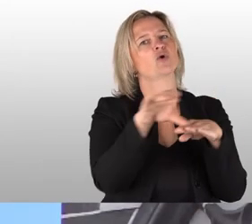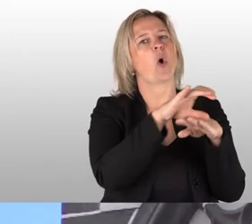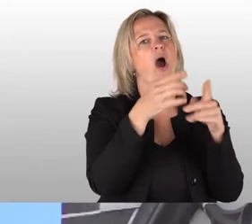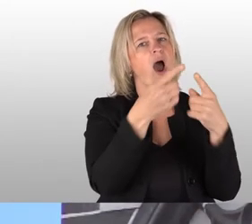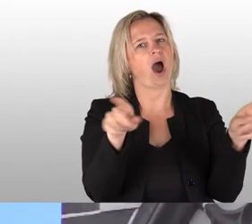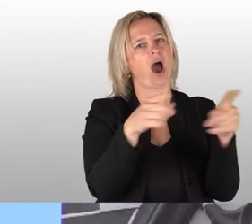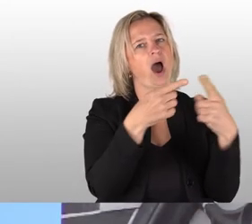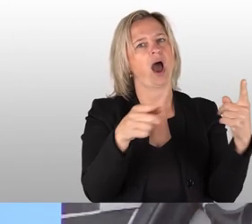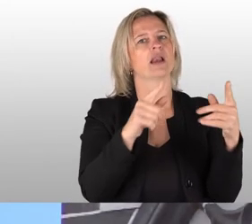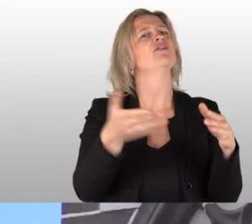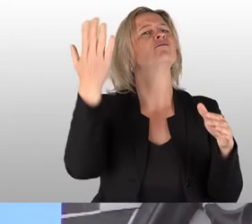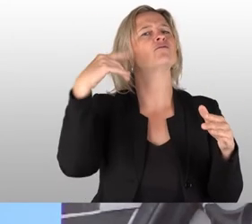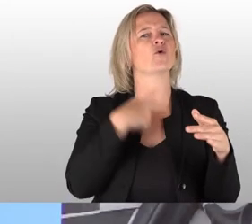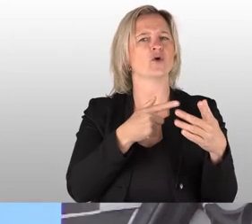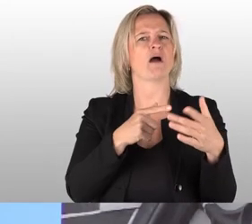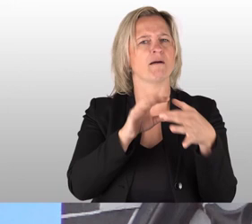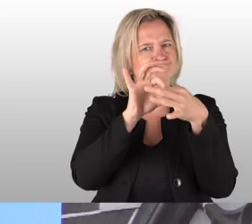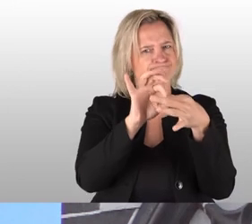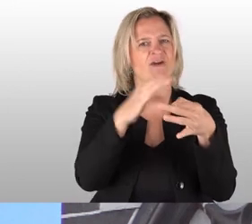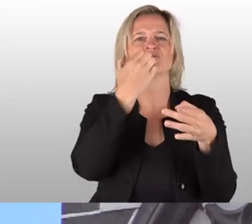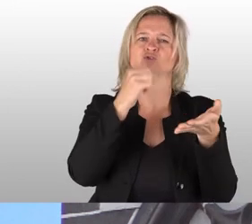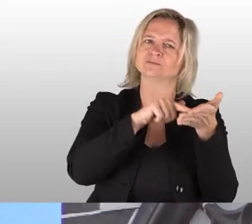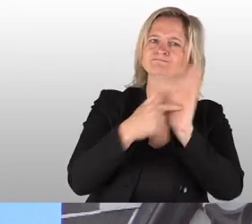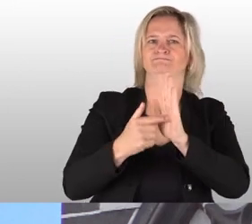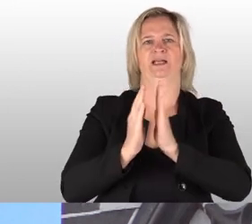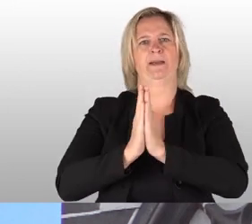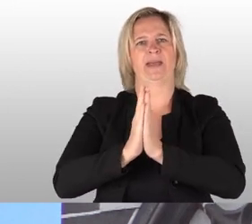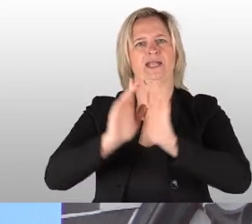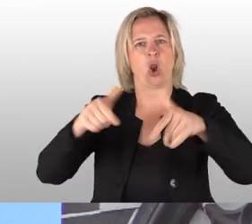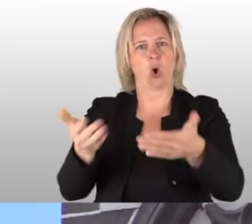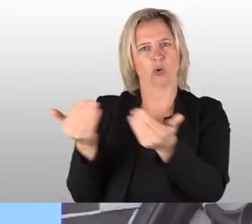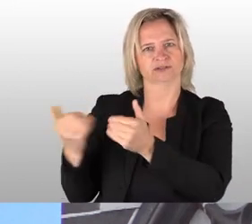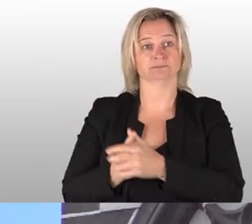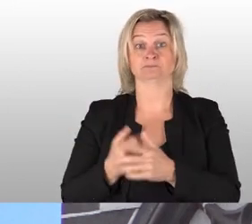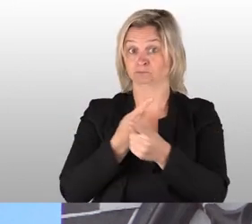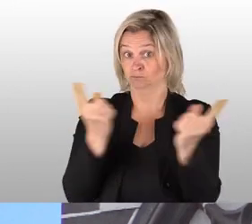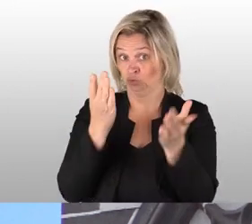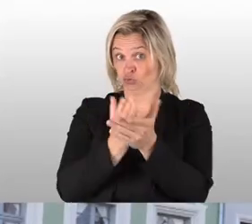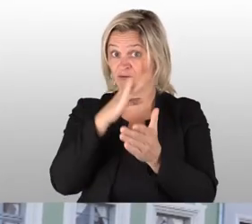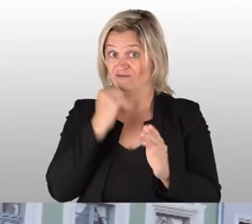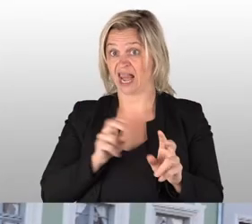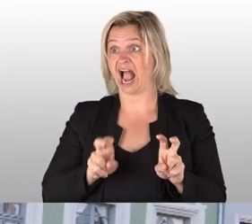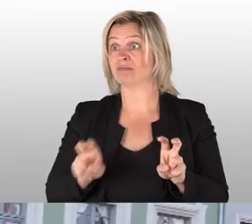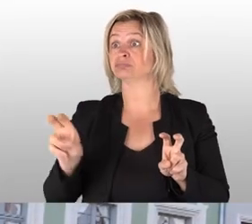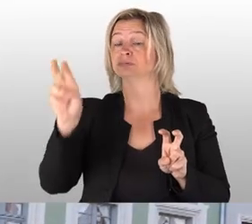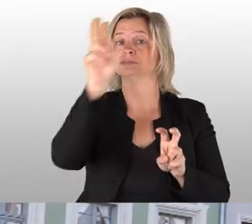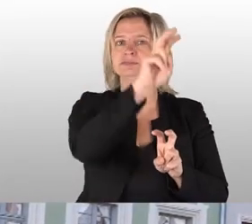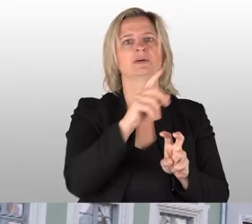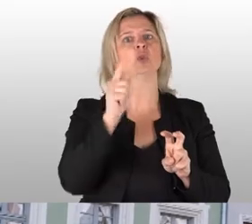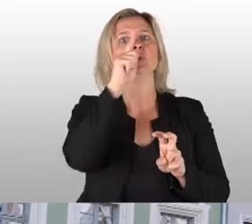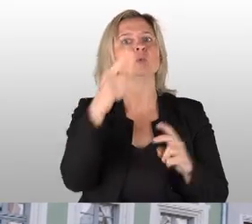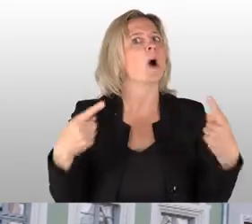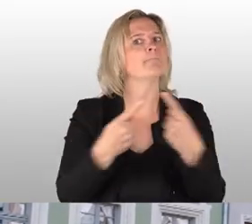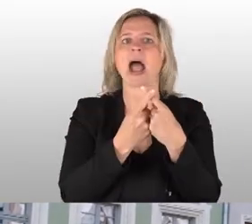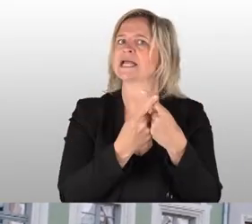Damals um die B-Zeiten mit anzukündigen. Wer ein bisschen in Deutschland schon rumgereist ist, der weiß, die Glocken gibt es nicht nur in Meissner